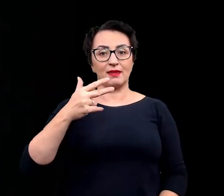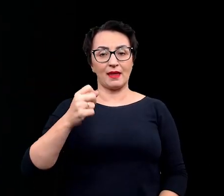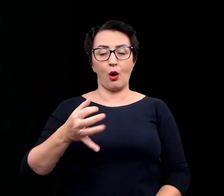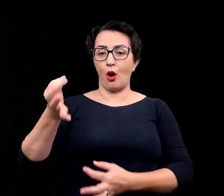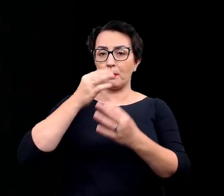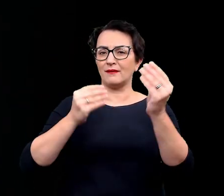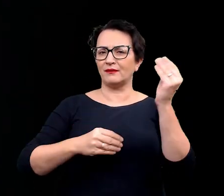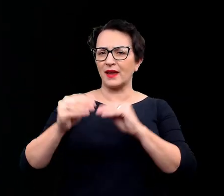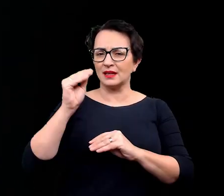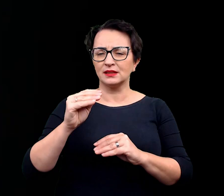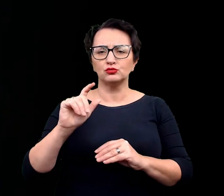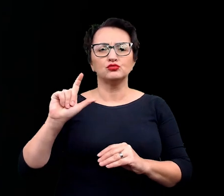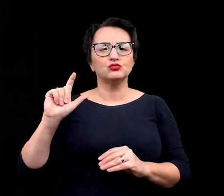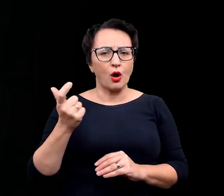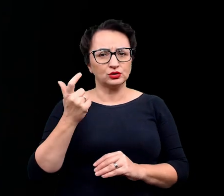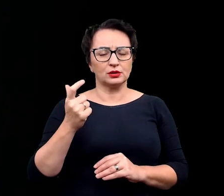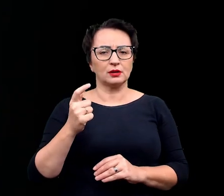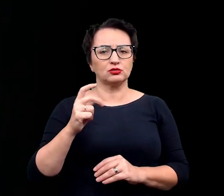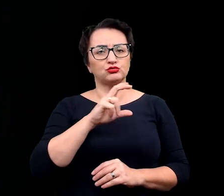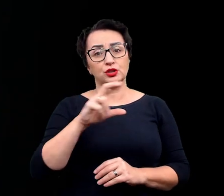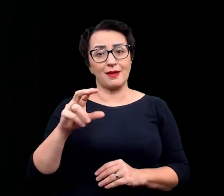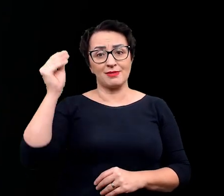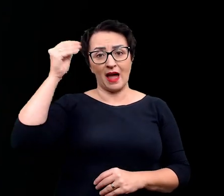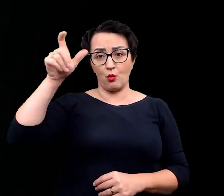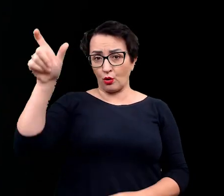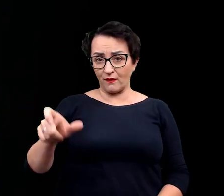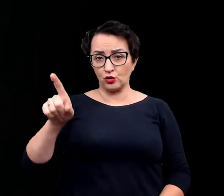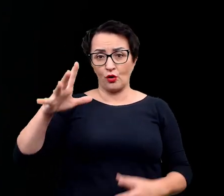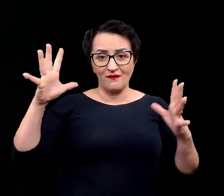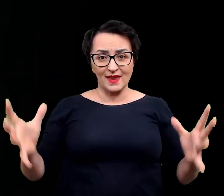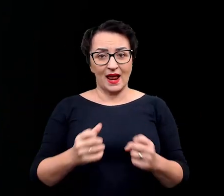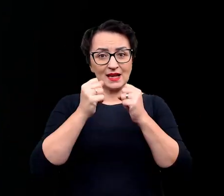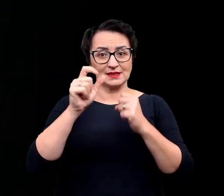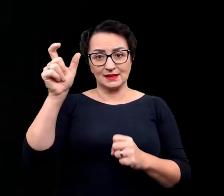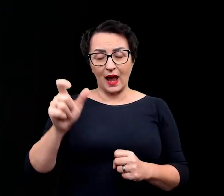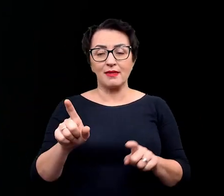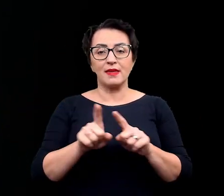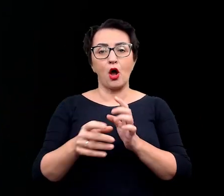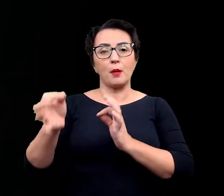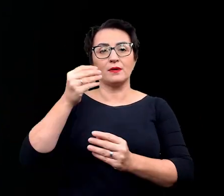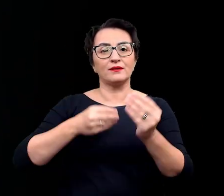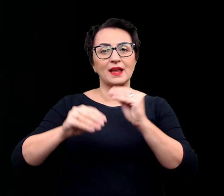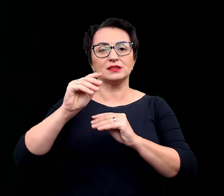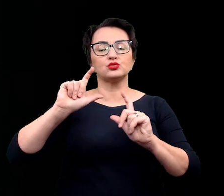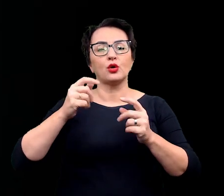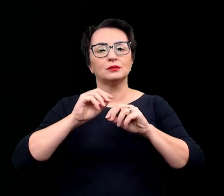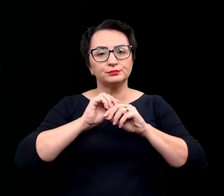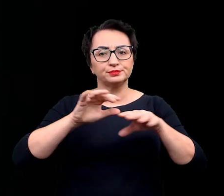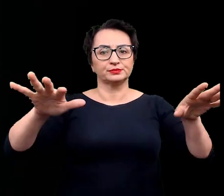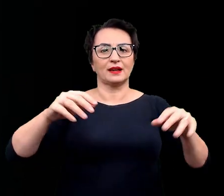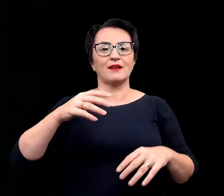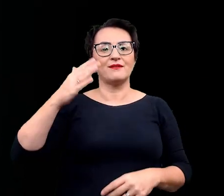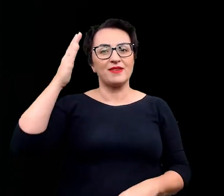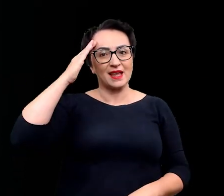więcej o tym, czy naukowiec to wynalazca i powie nam coś więcej o transferze wiedzy w praktyce. Ale